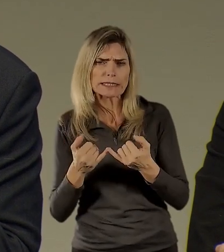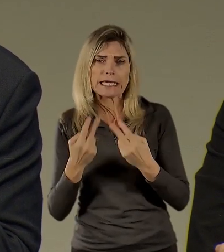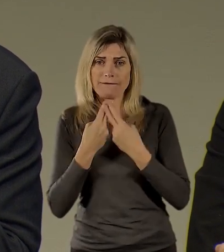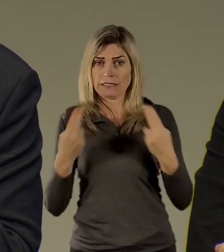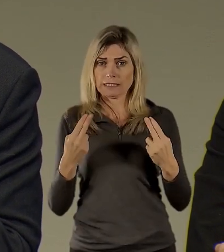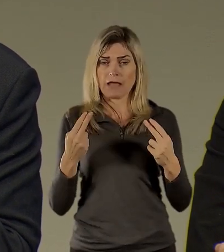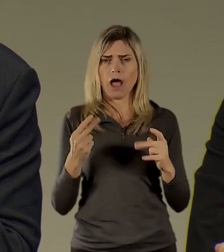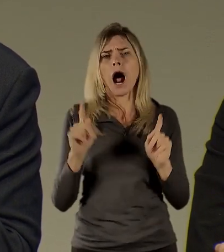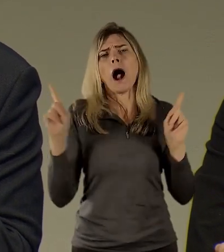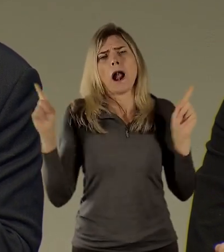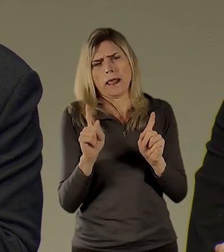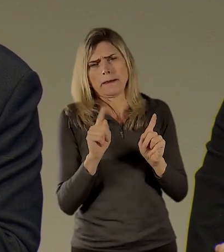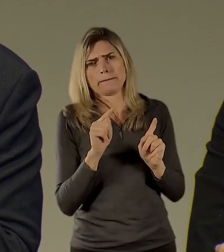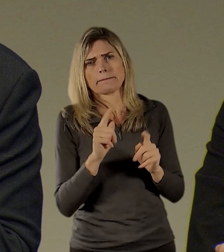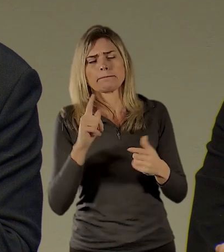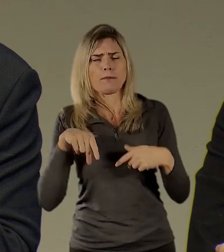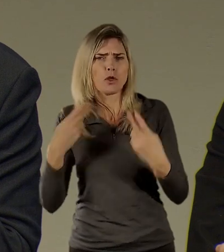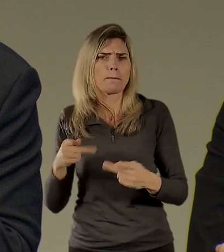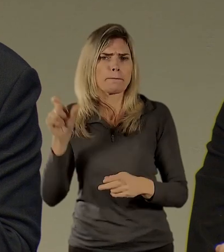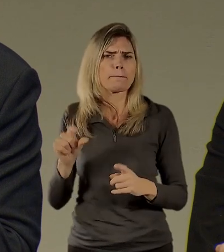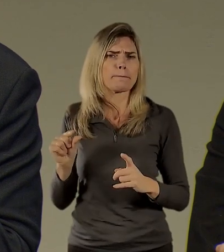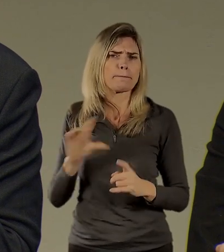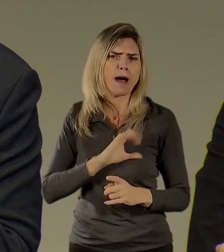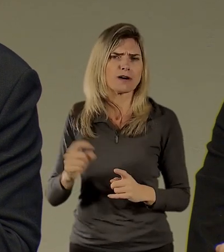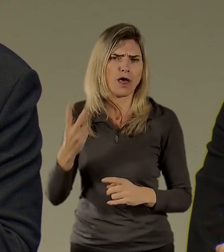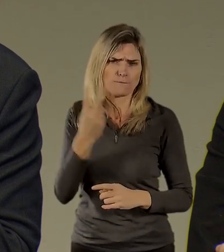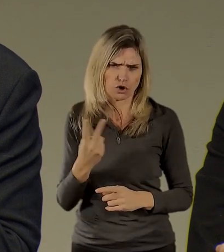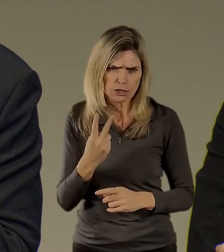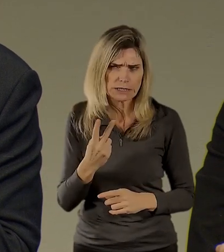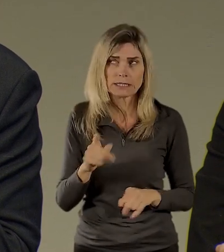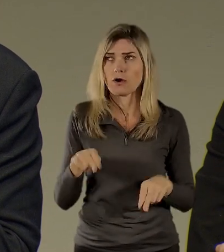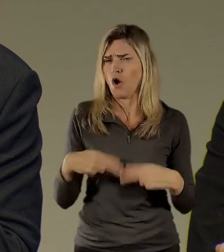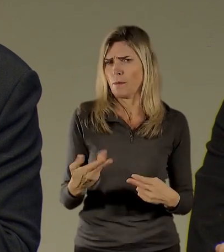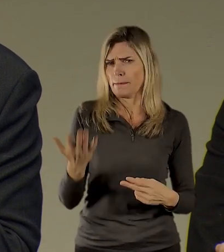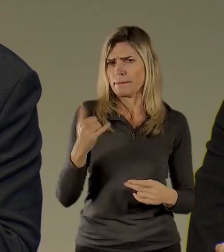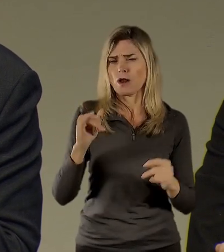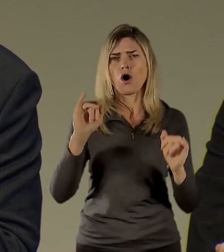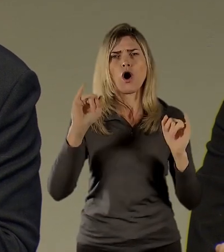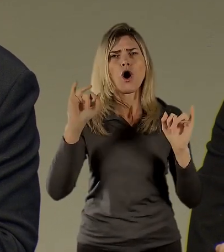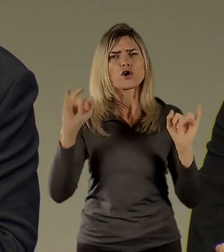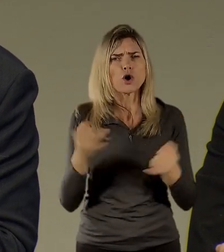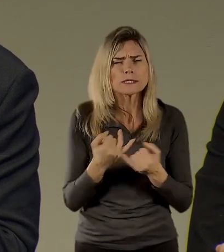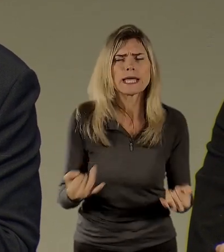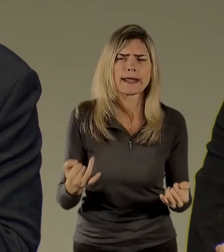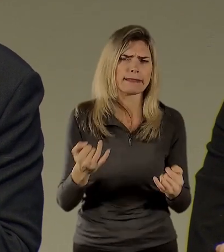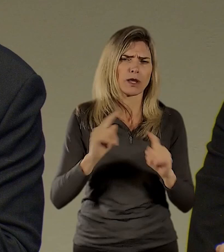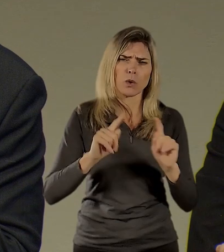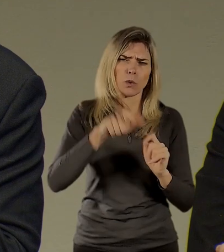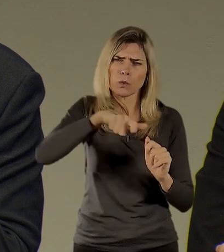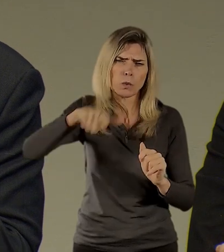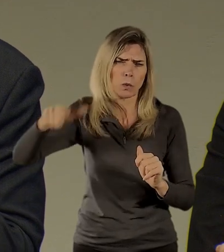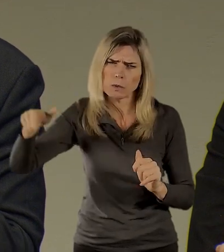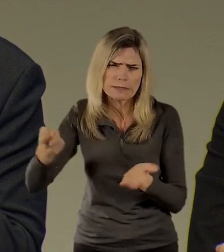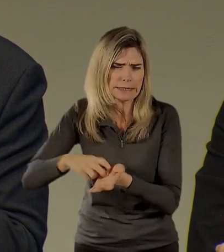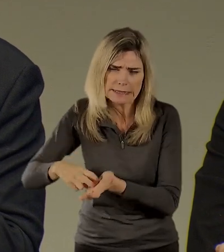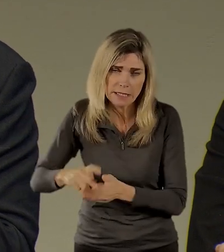krátkodobou, Pavla Vošického. Byl tam koncert Václava Koupka, Jiřího Dědečka, Jarda Hudka tam